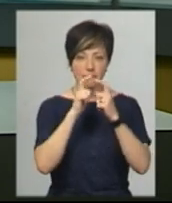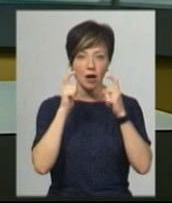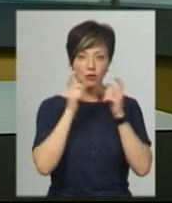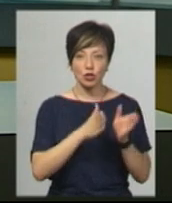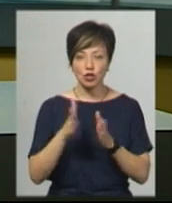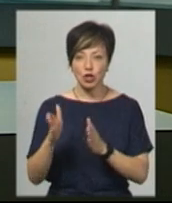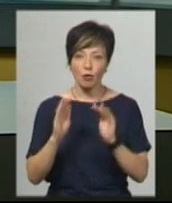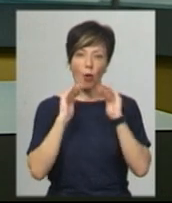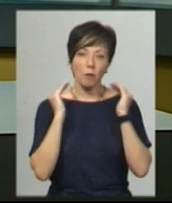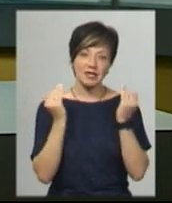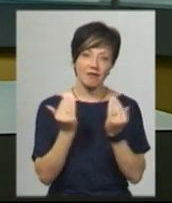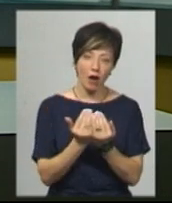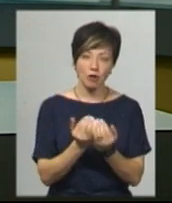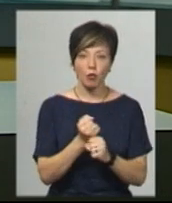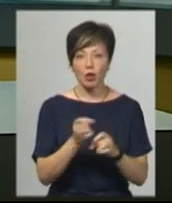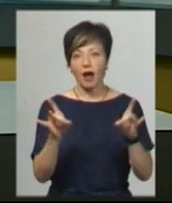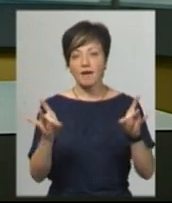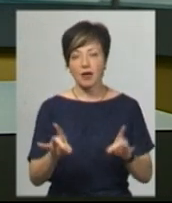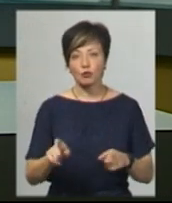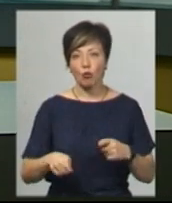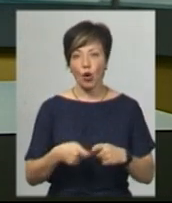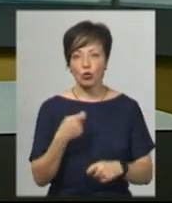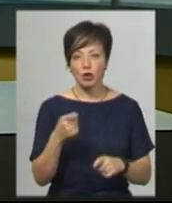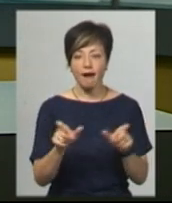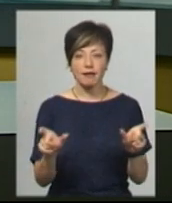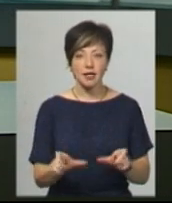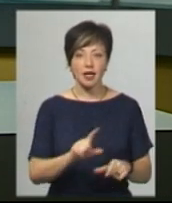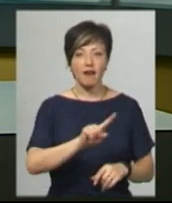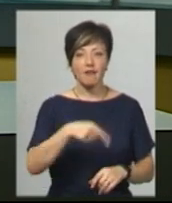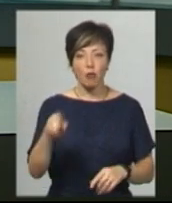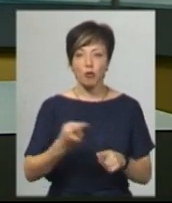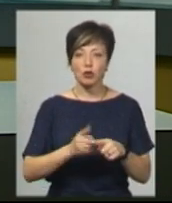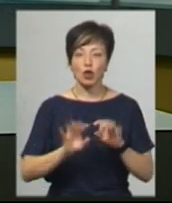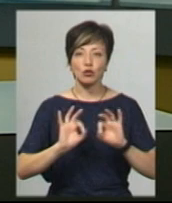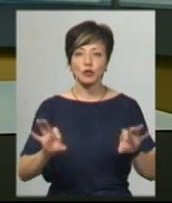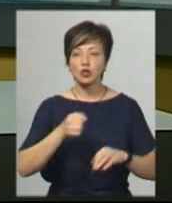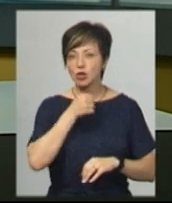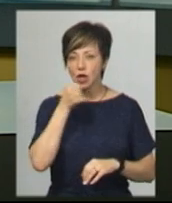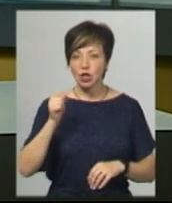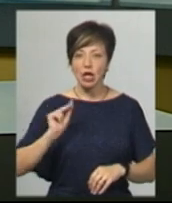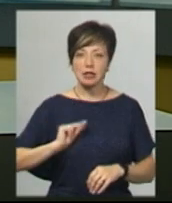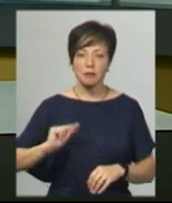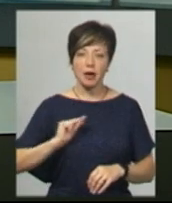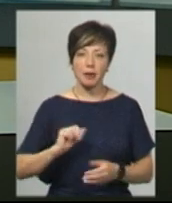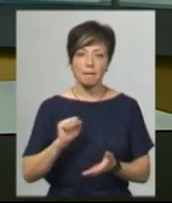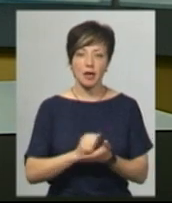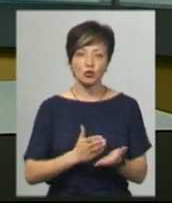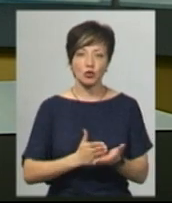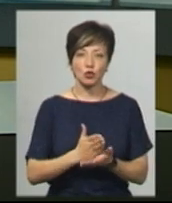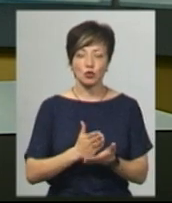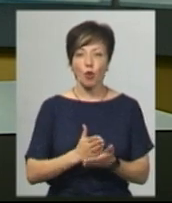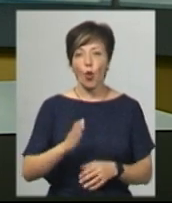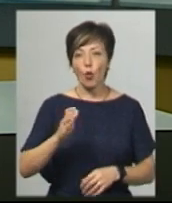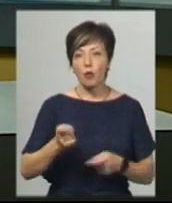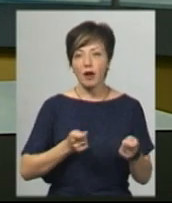режиму, обсервації, робота кав'ярень з порушенням карантинних вимог. Про це розповіла старша інспекторка прес-служби управління патрульної поліції в